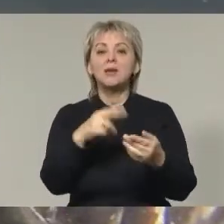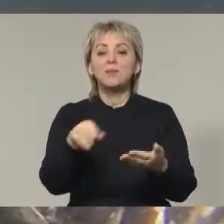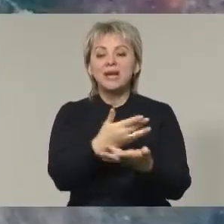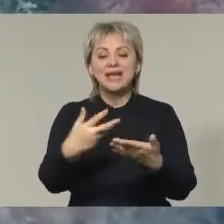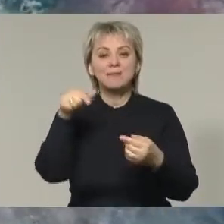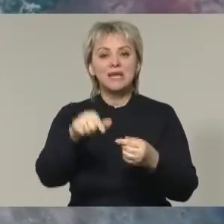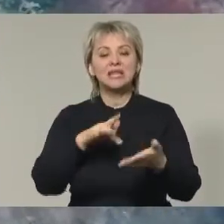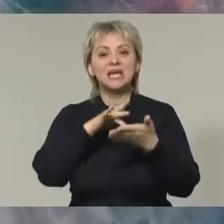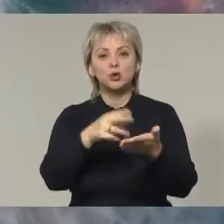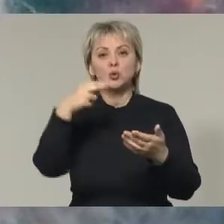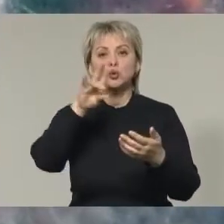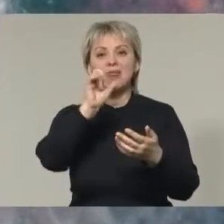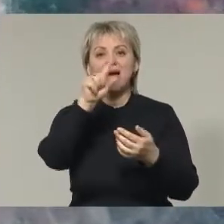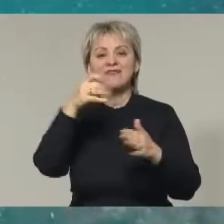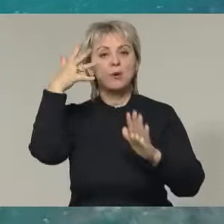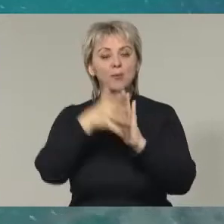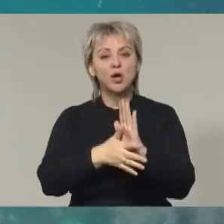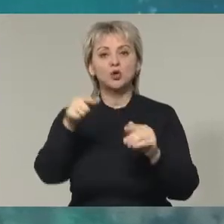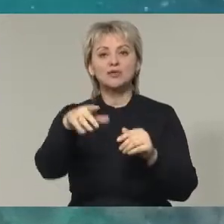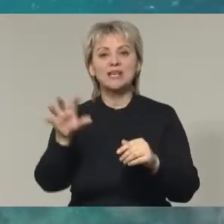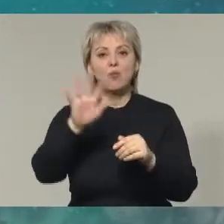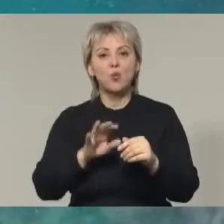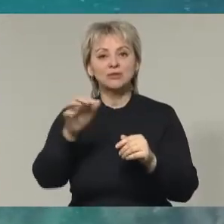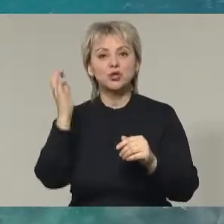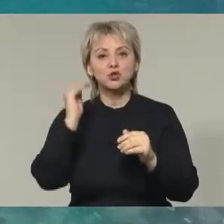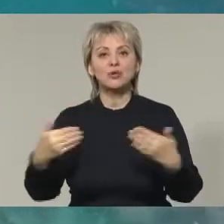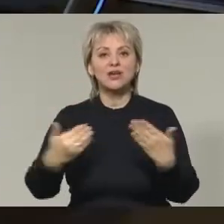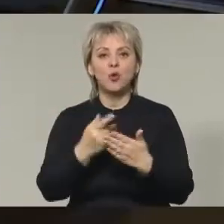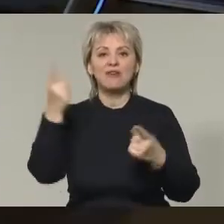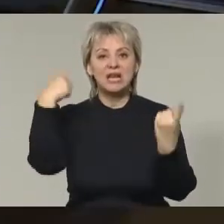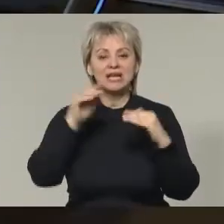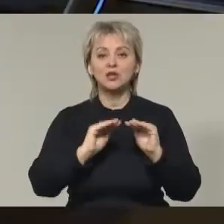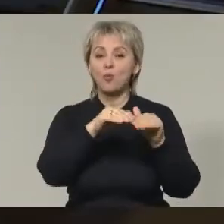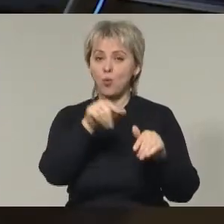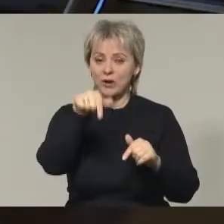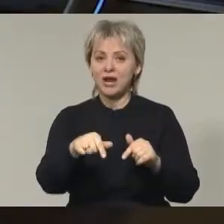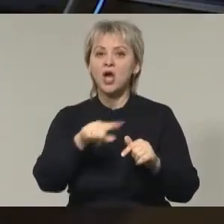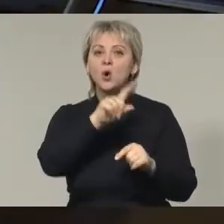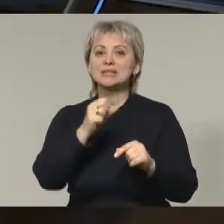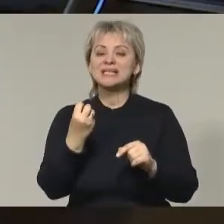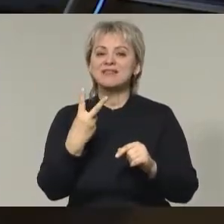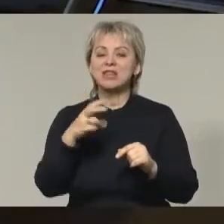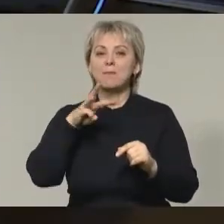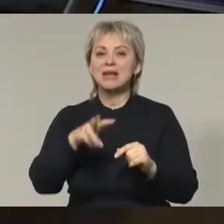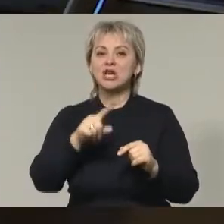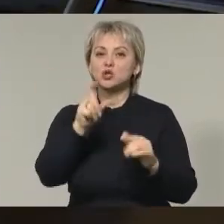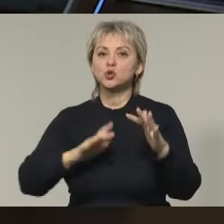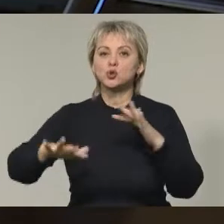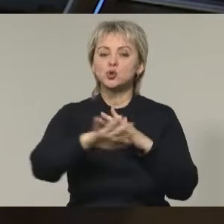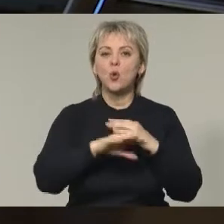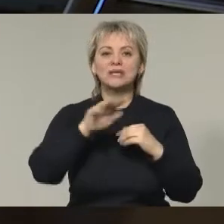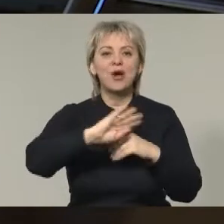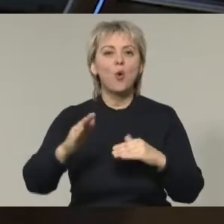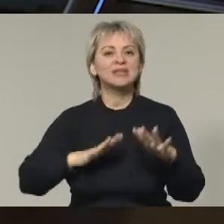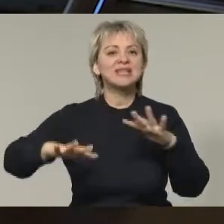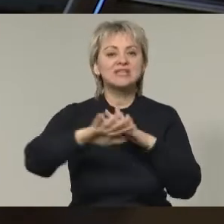Экспедиция Романа Дунаева погрузилась в мутные воды Черного за новой легендой. Он находится за 12-мильной зоной. То есть он не в